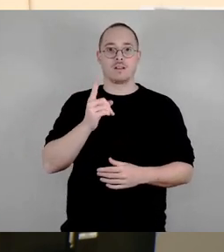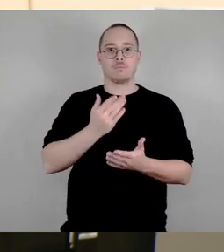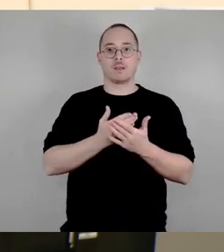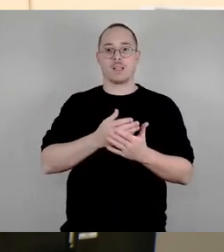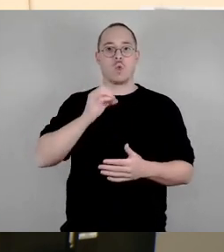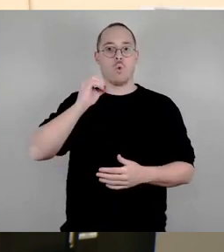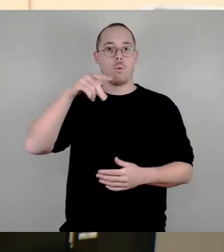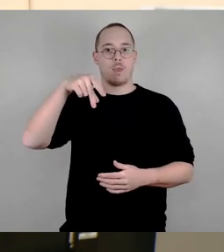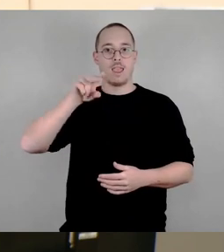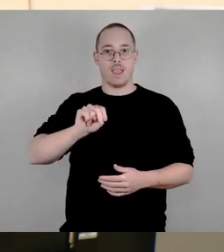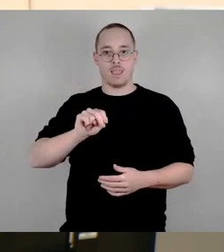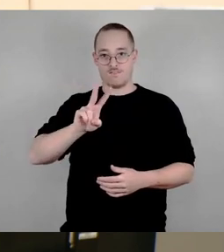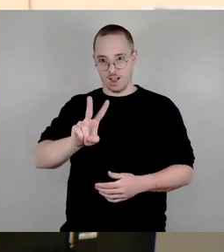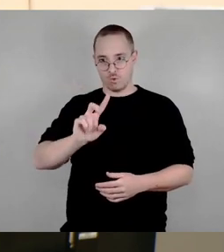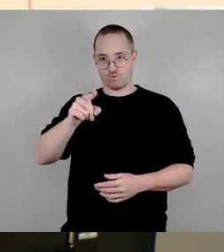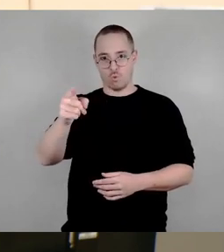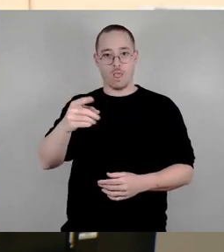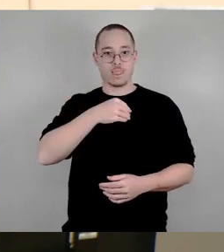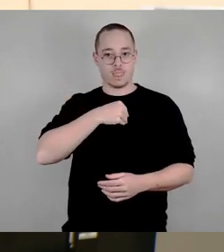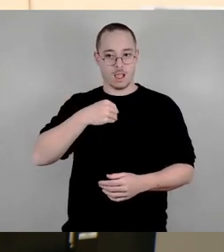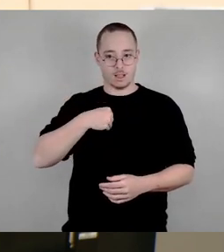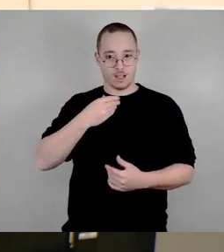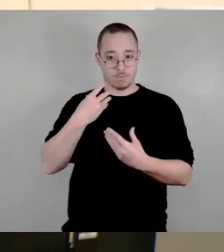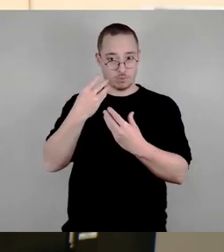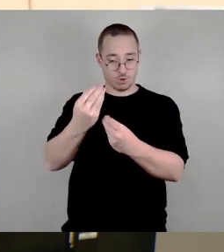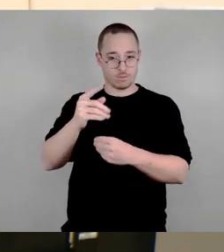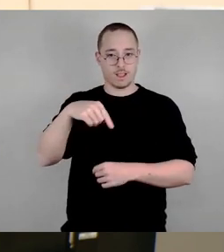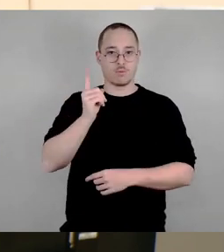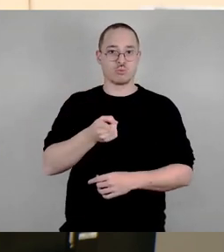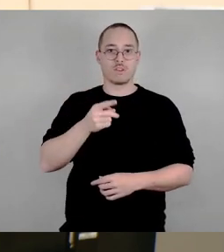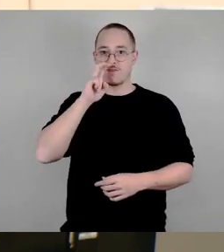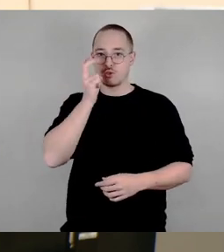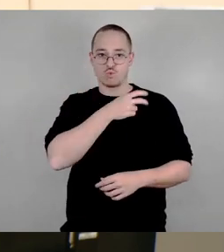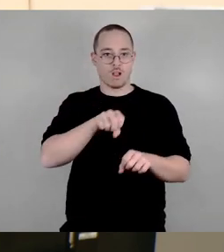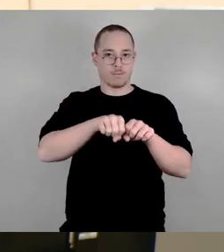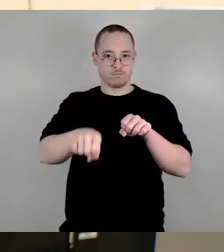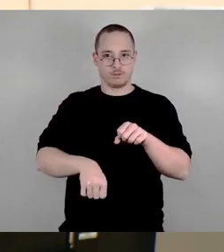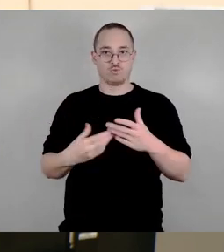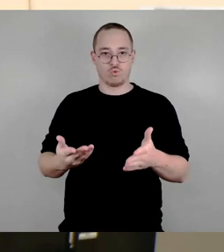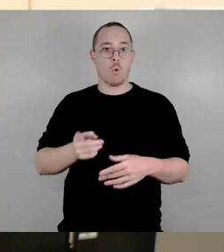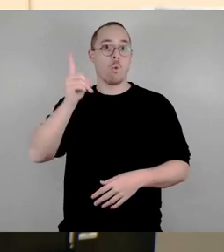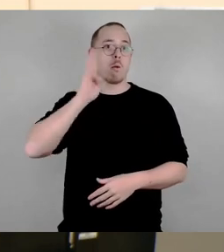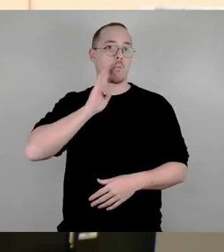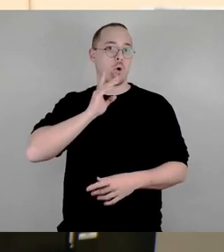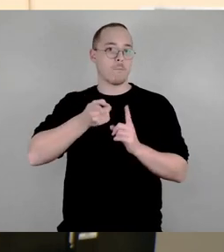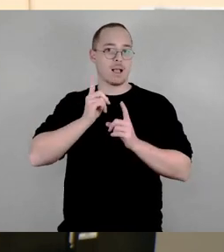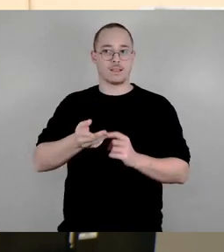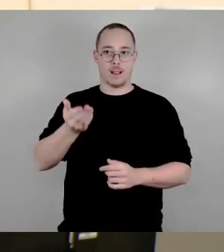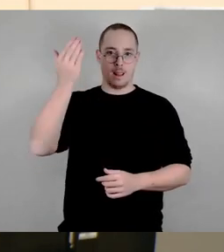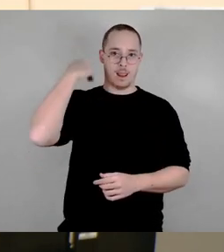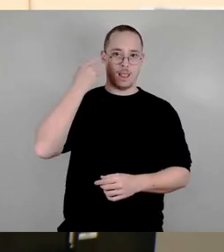So, unser Oberbürgermeister im vergangenen Herbst. Und ich möchte ergänzen, sollte die begründete